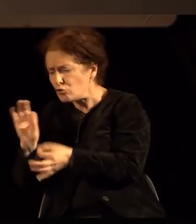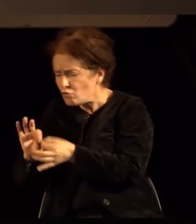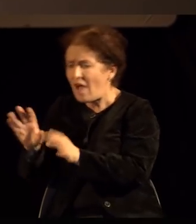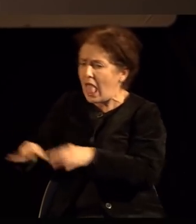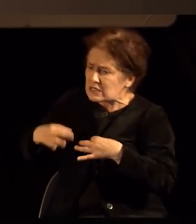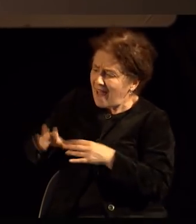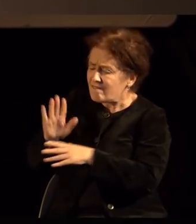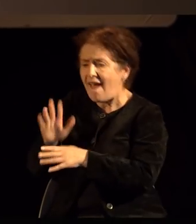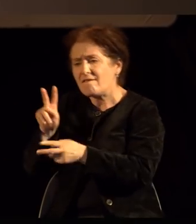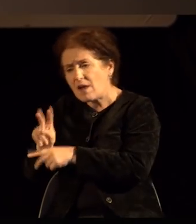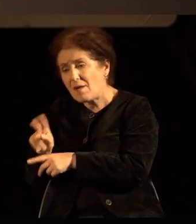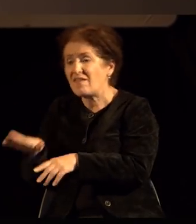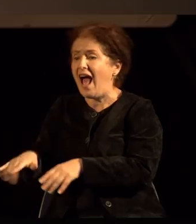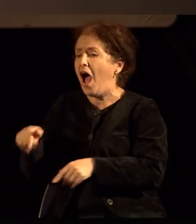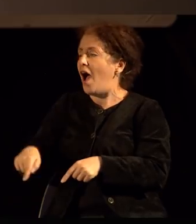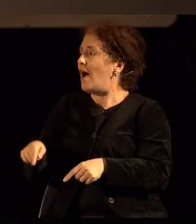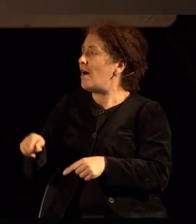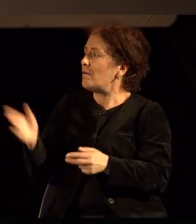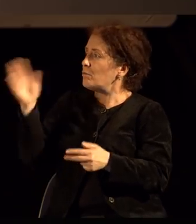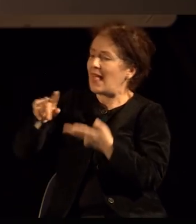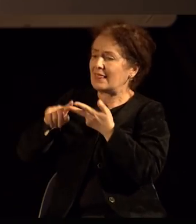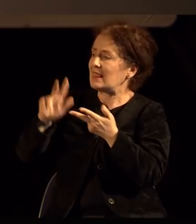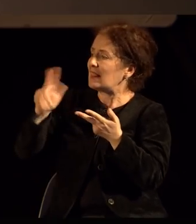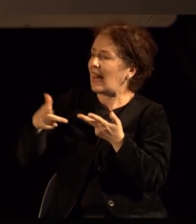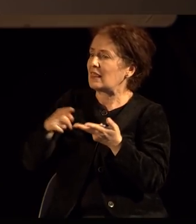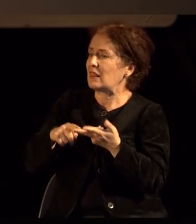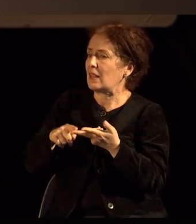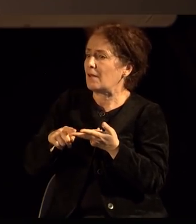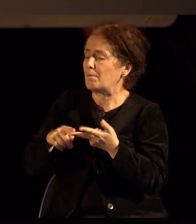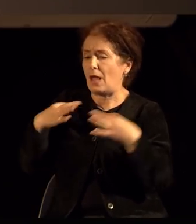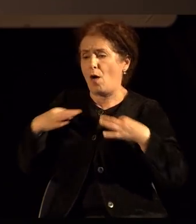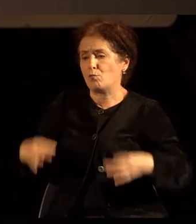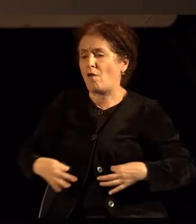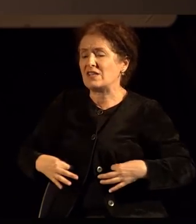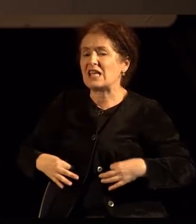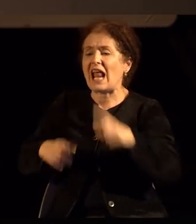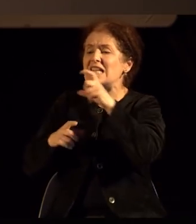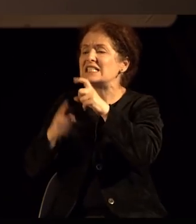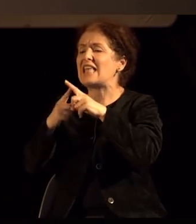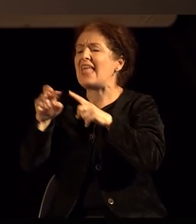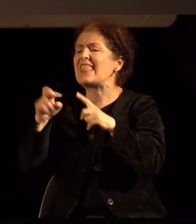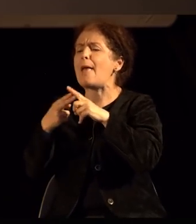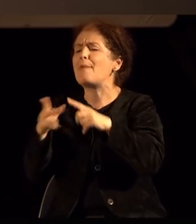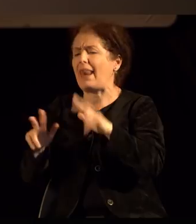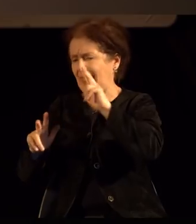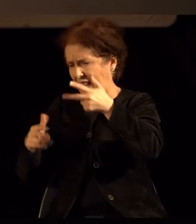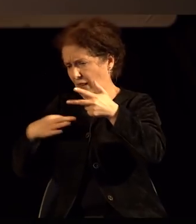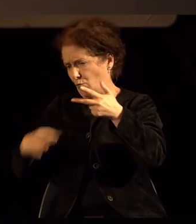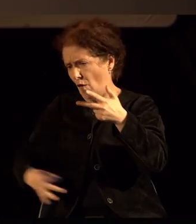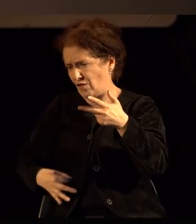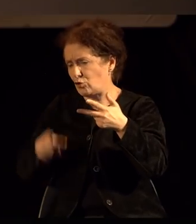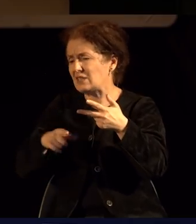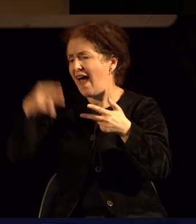важна работа. Потоа ке ни зборува професор Стефан Сидовски, професор по